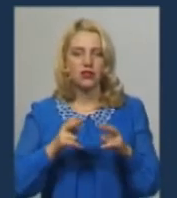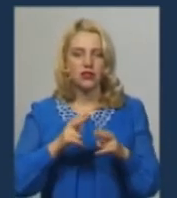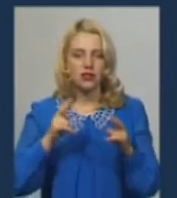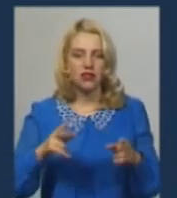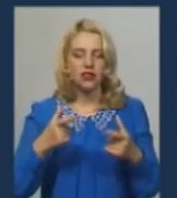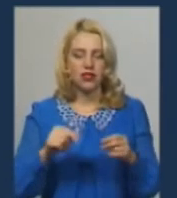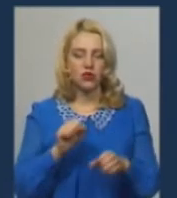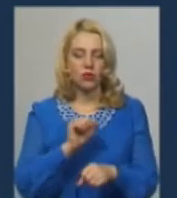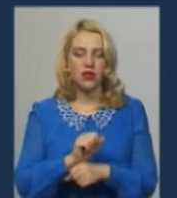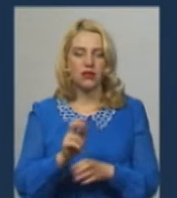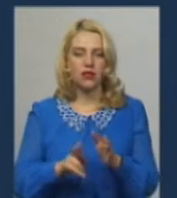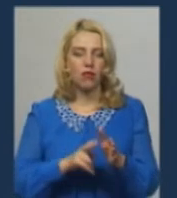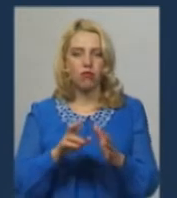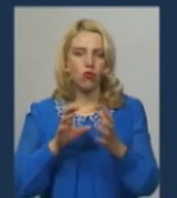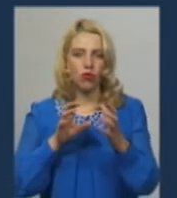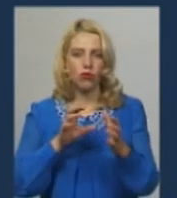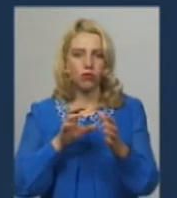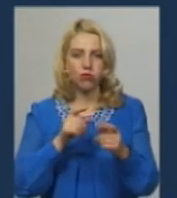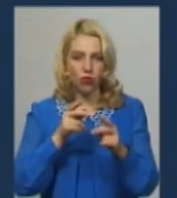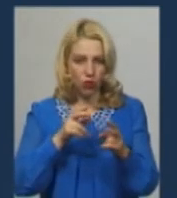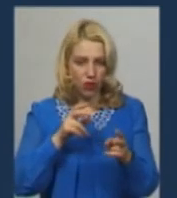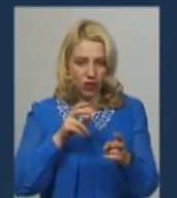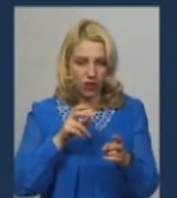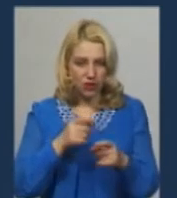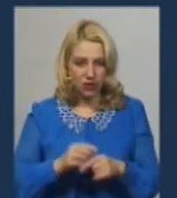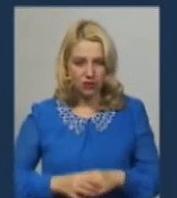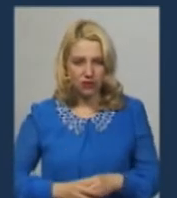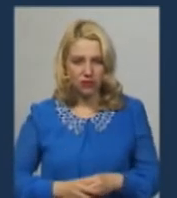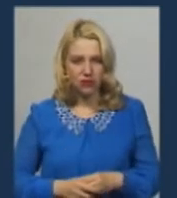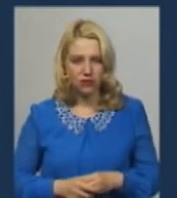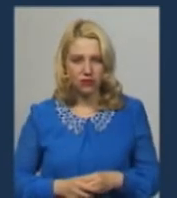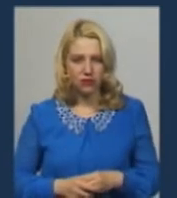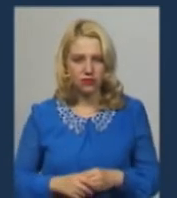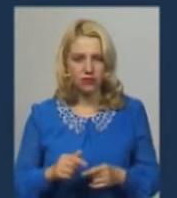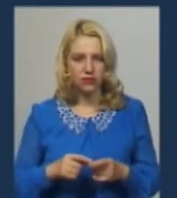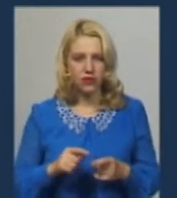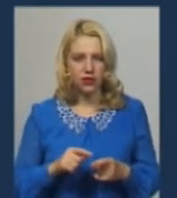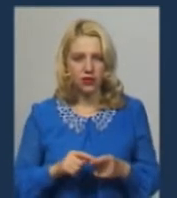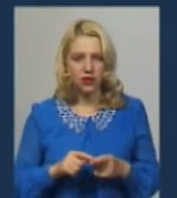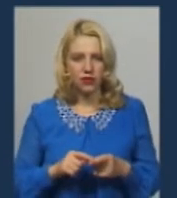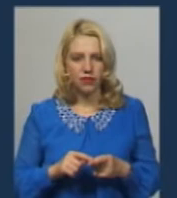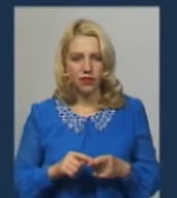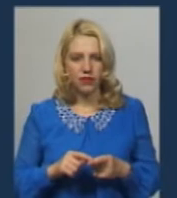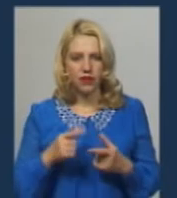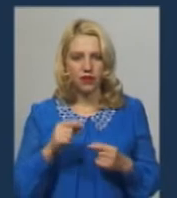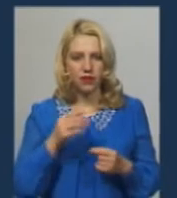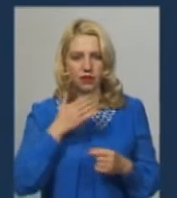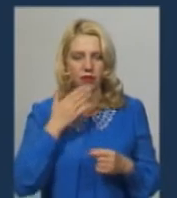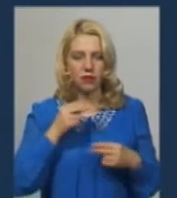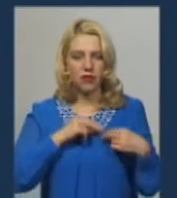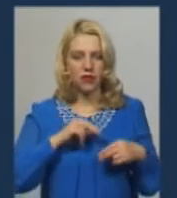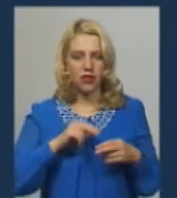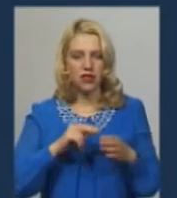взагалі поїзд за винятком зупиночних пунктів, контроль буде здійснюватися посадочними бригадами по перевірці кладків спільно з